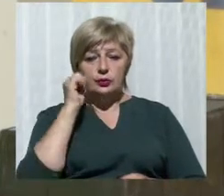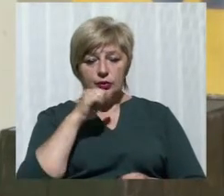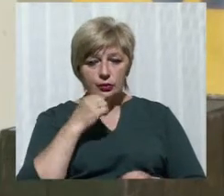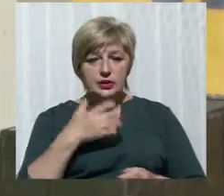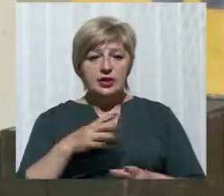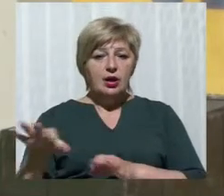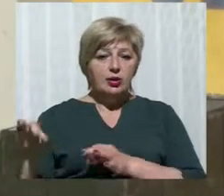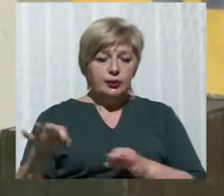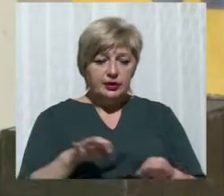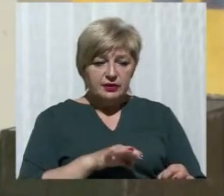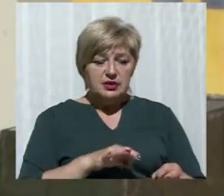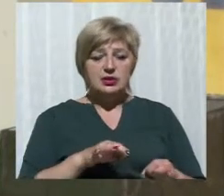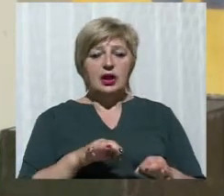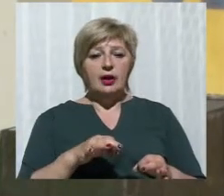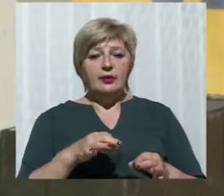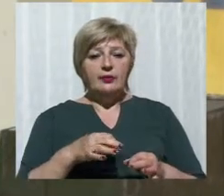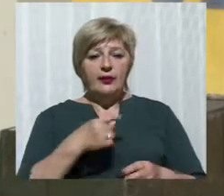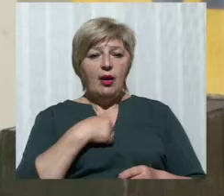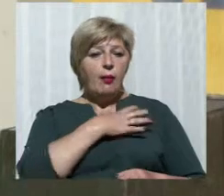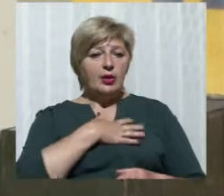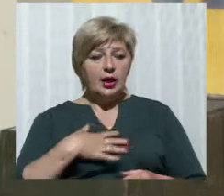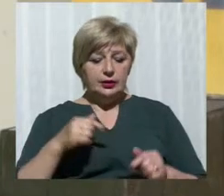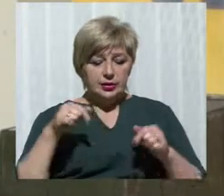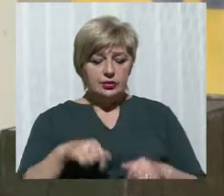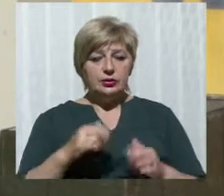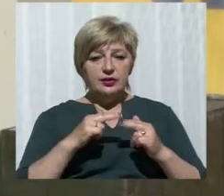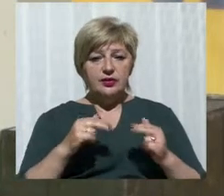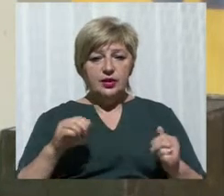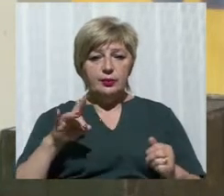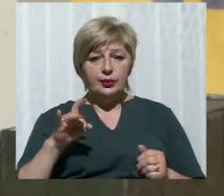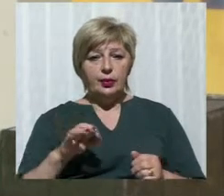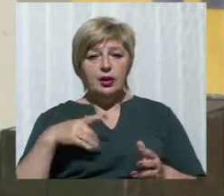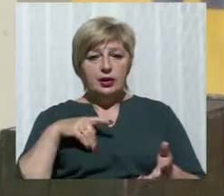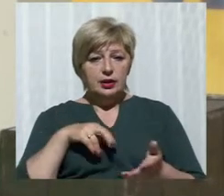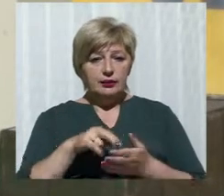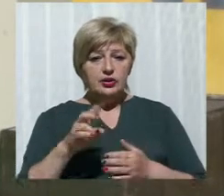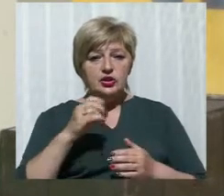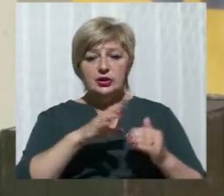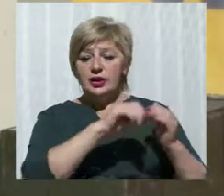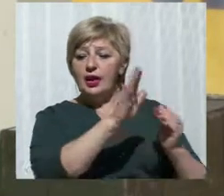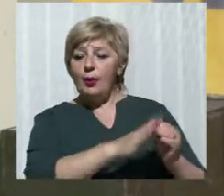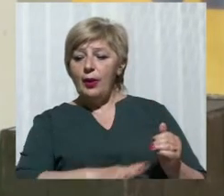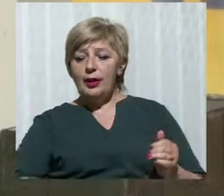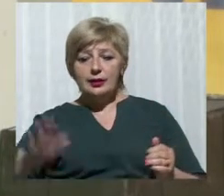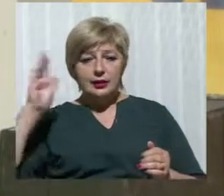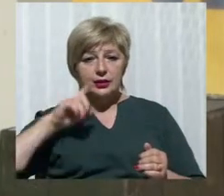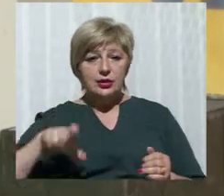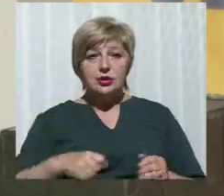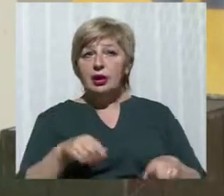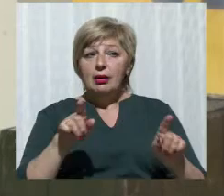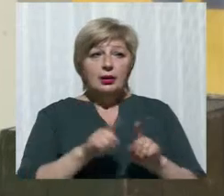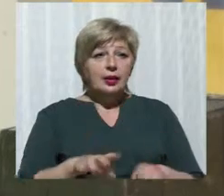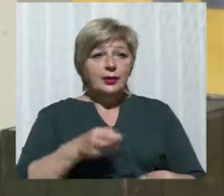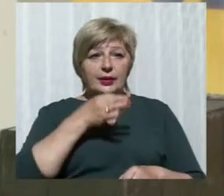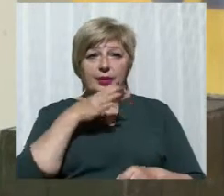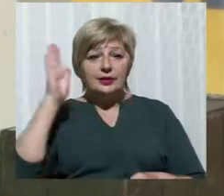перевезла чергову партію поранених сюди, Дніпро, і вийшла, каже, на берег річки, так їй сподобався Дніпро,